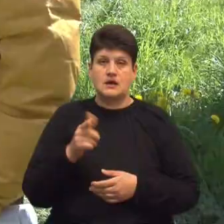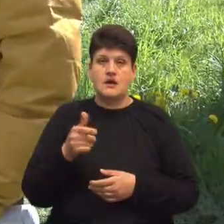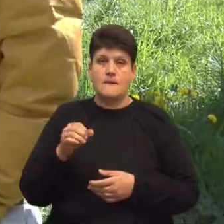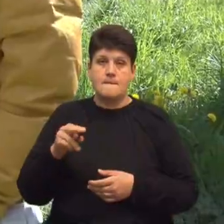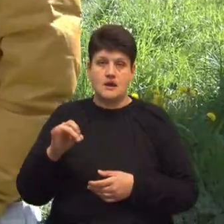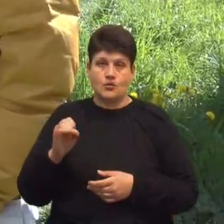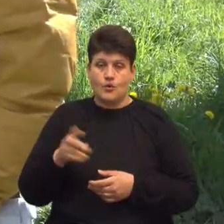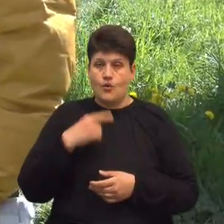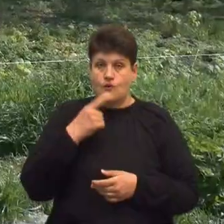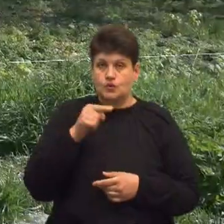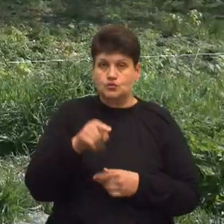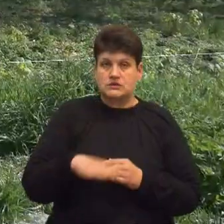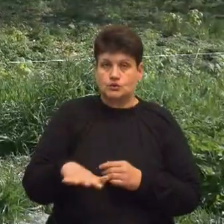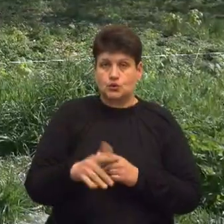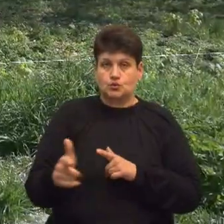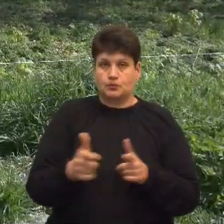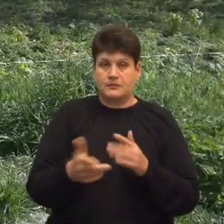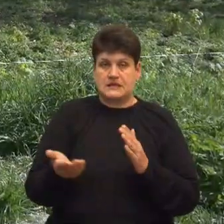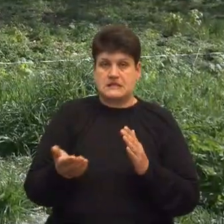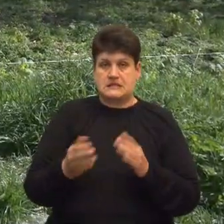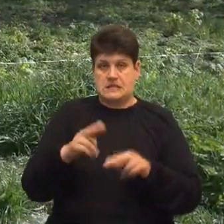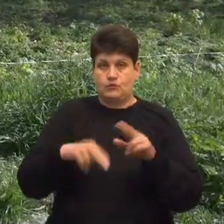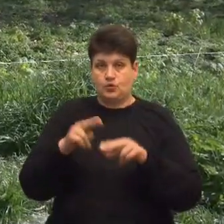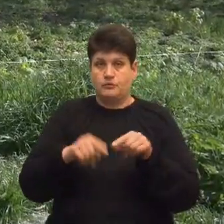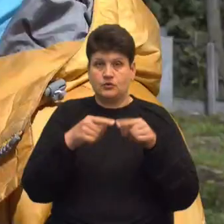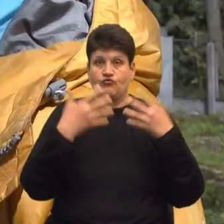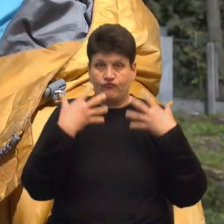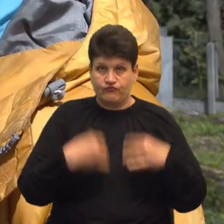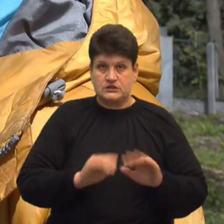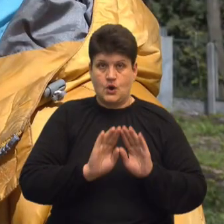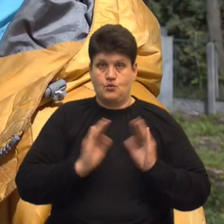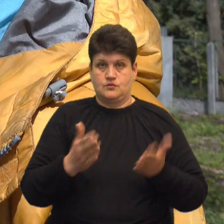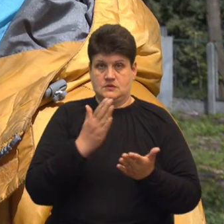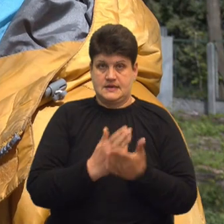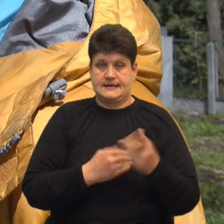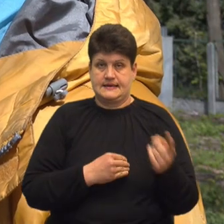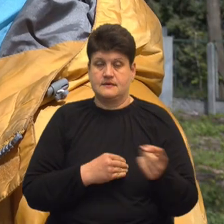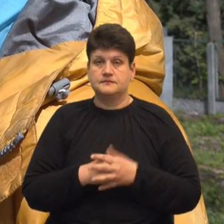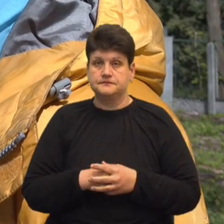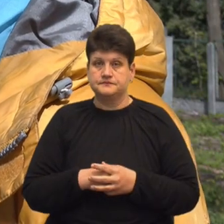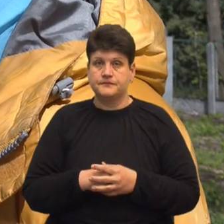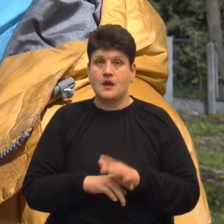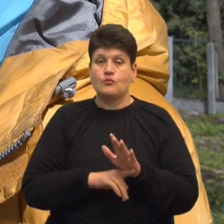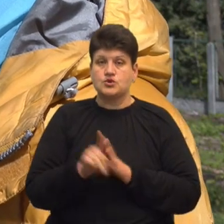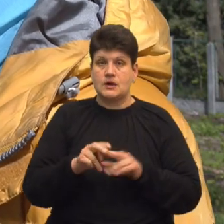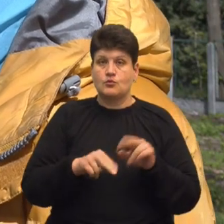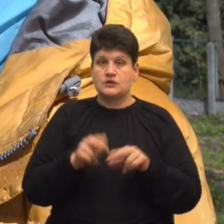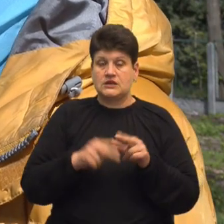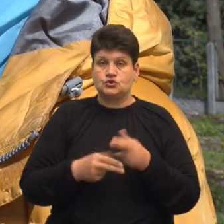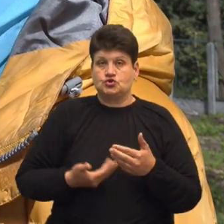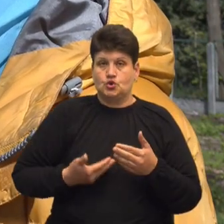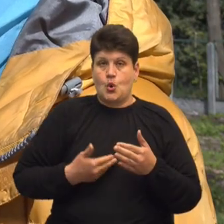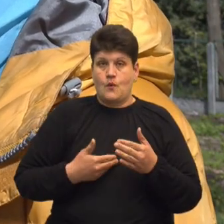каже, територію готують під забудову, як і ту, що вже обгородили. Тут починається будівництво житлового комплексу,